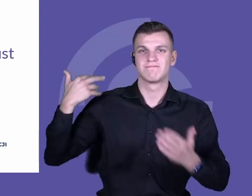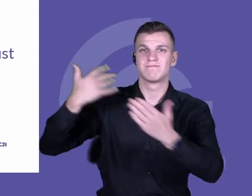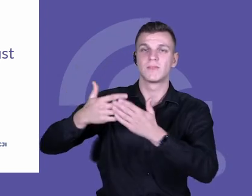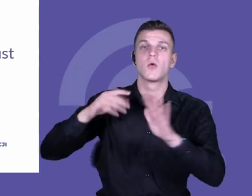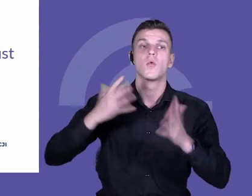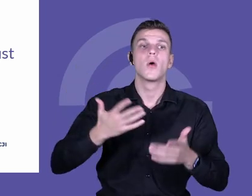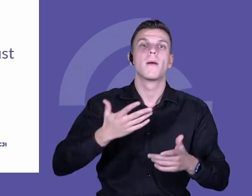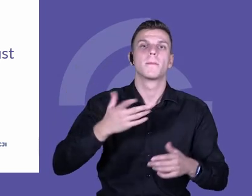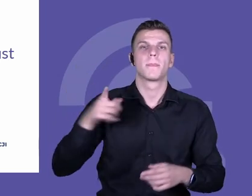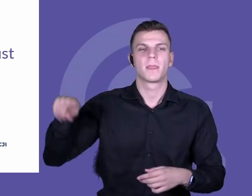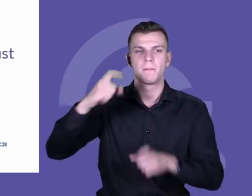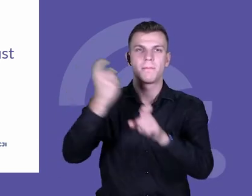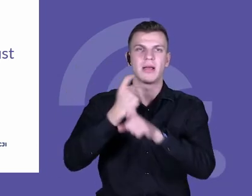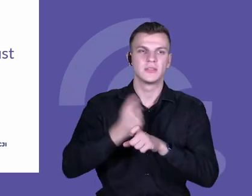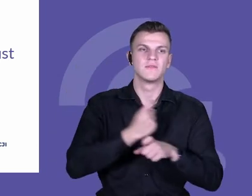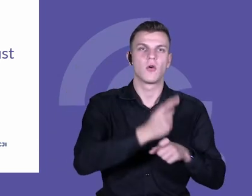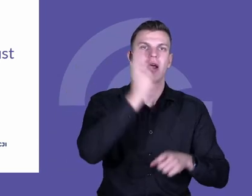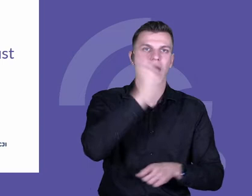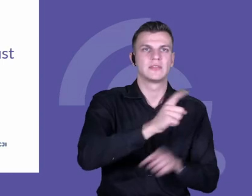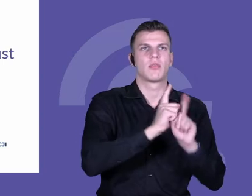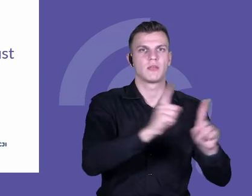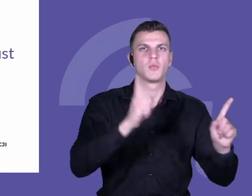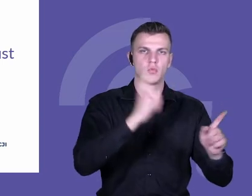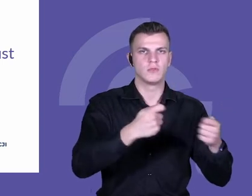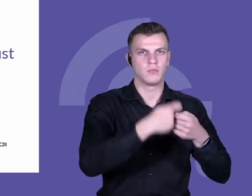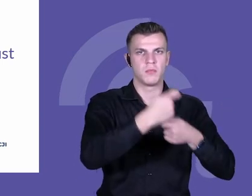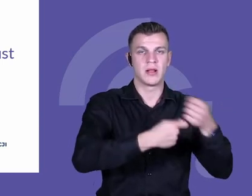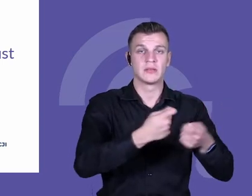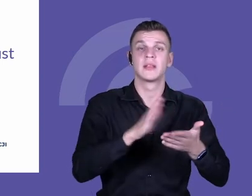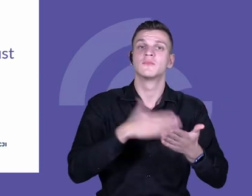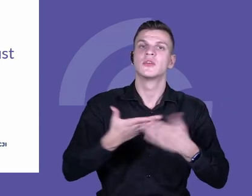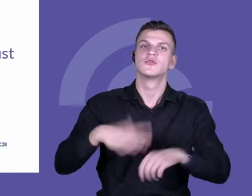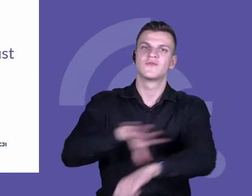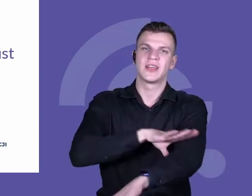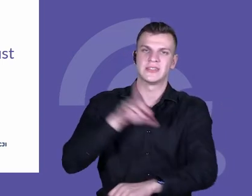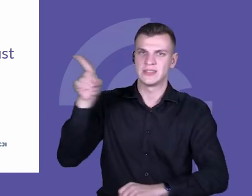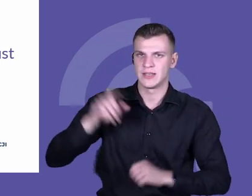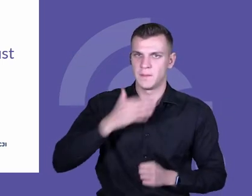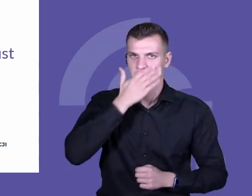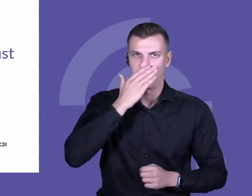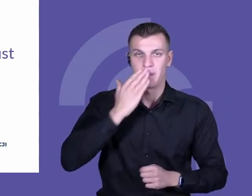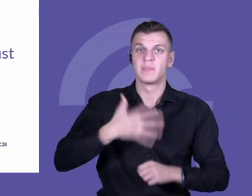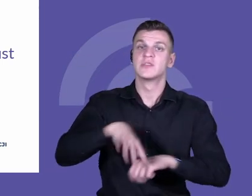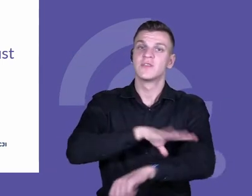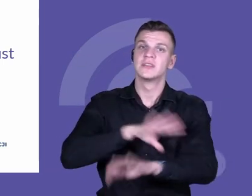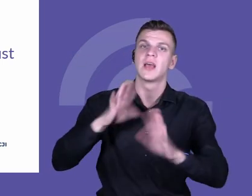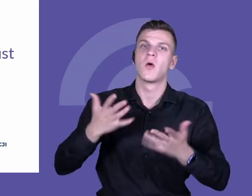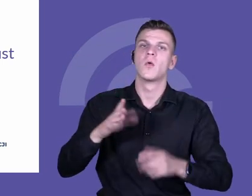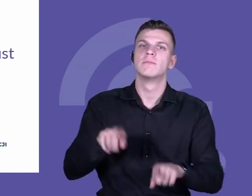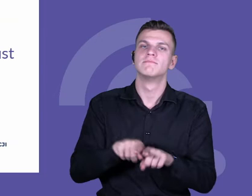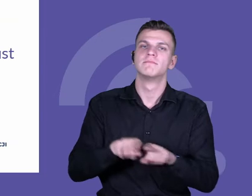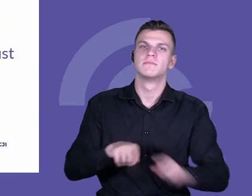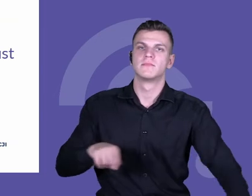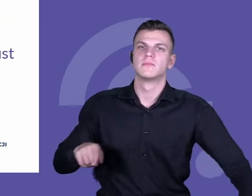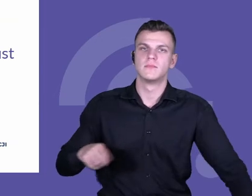politykę krajową. Widzimy to w Szwecji, gdzie nie nazywają to społeczności